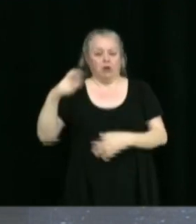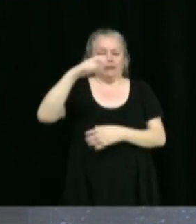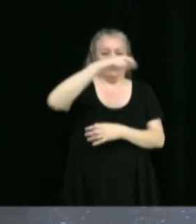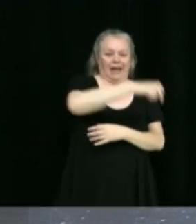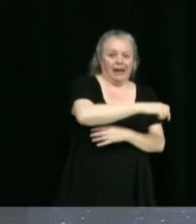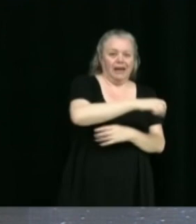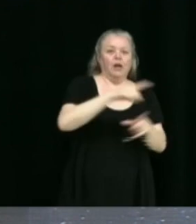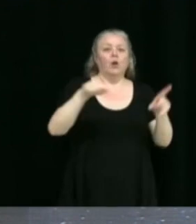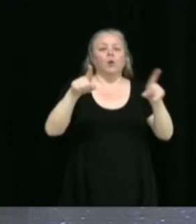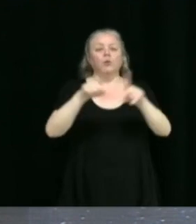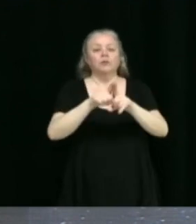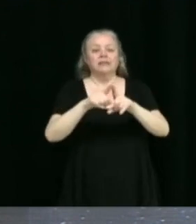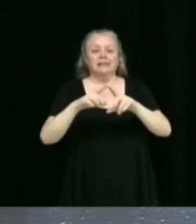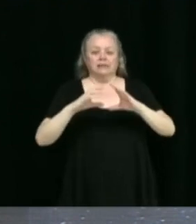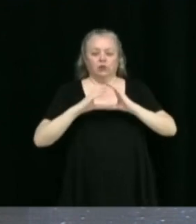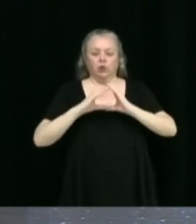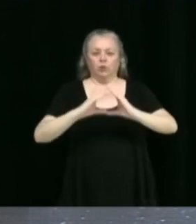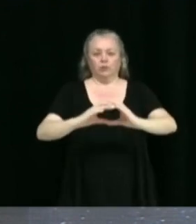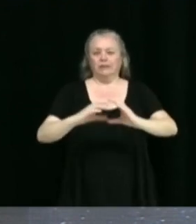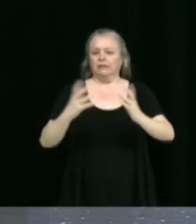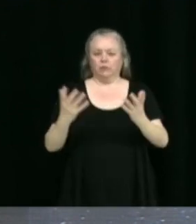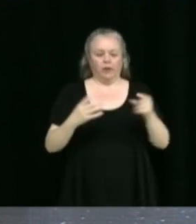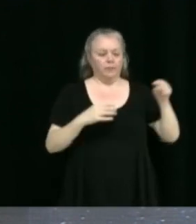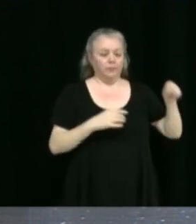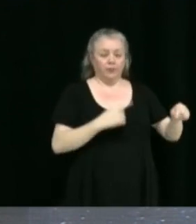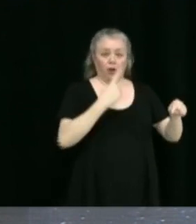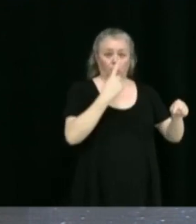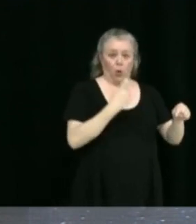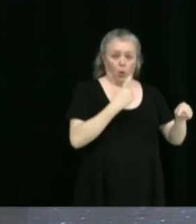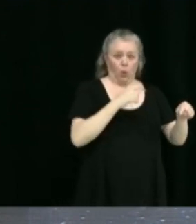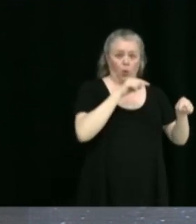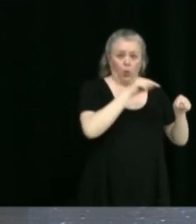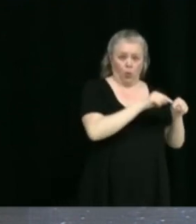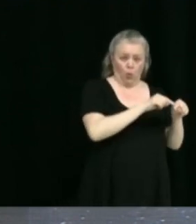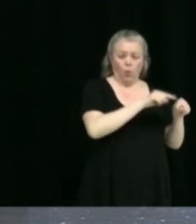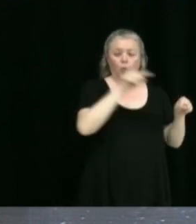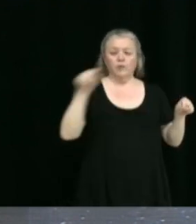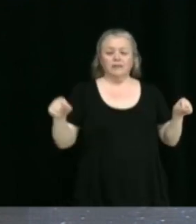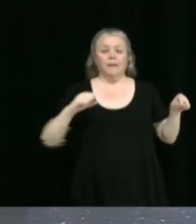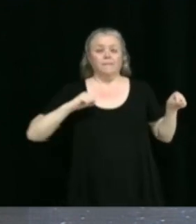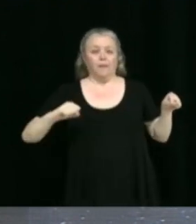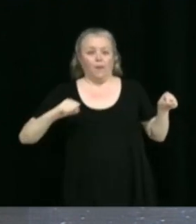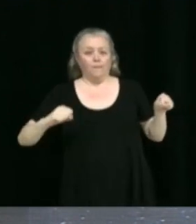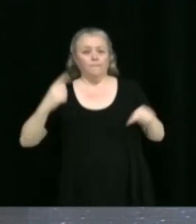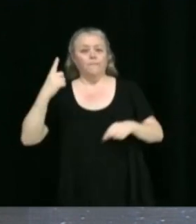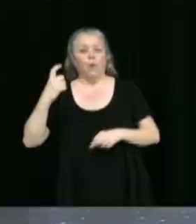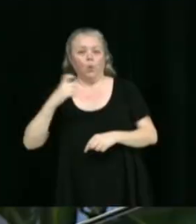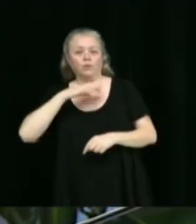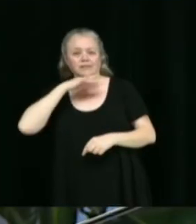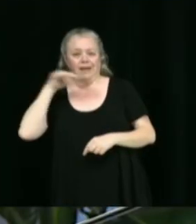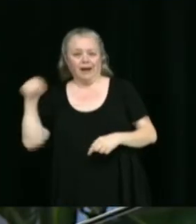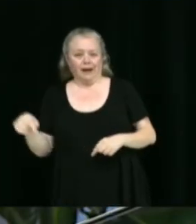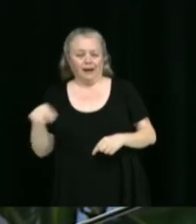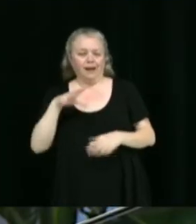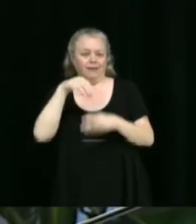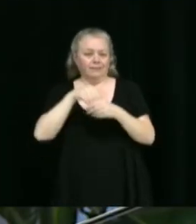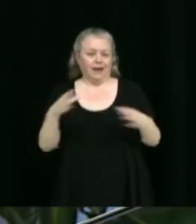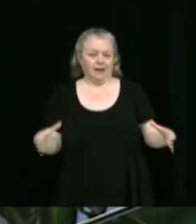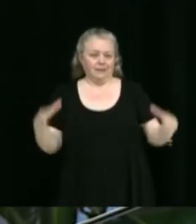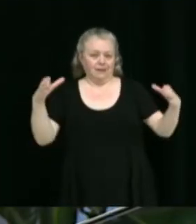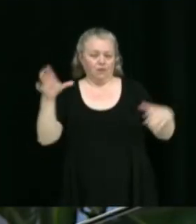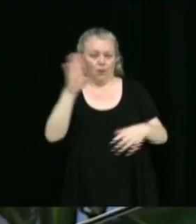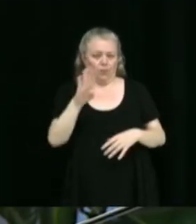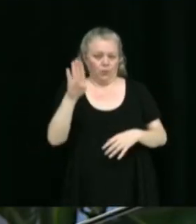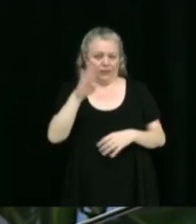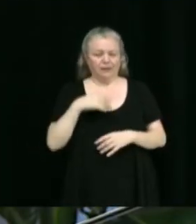conduite située entre la chambre d'adduction et le poste de pompage d'eau brute au réservoir Beaudet. Nous avons reçu trois soumissions, soit